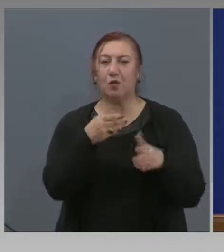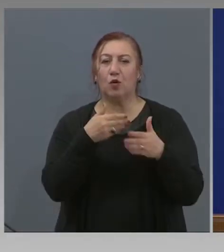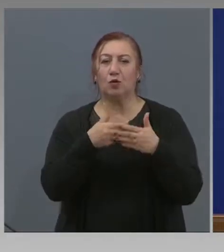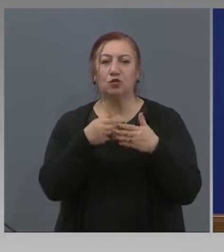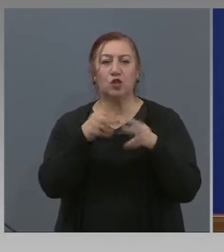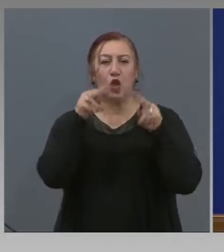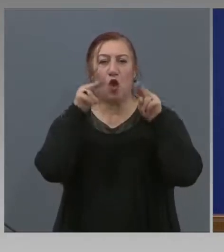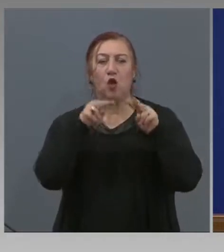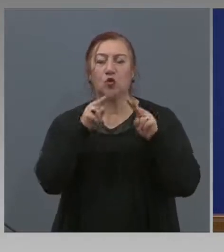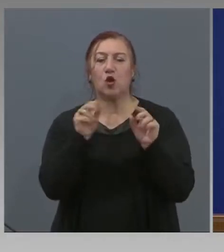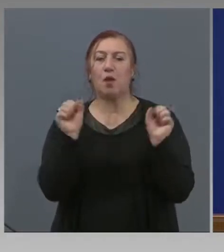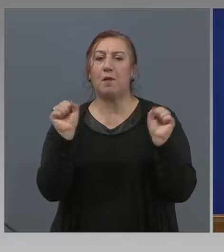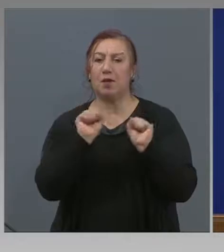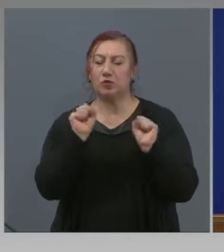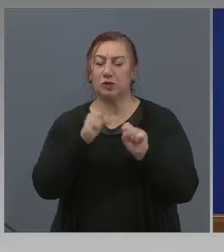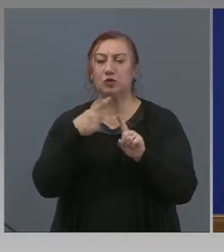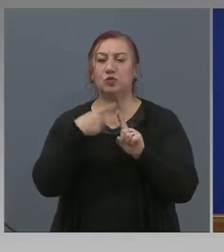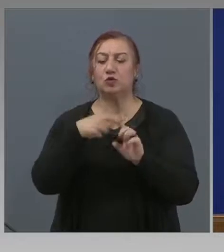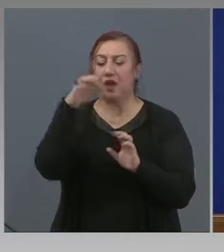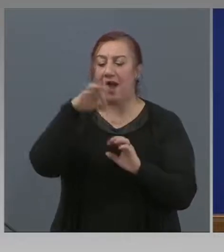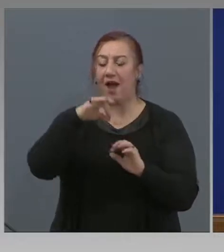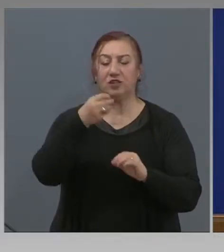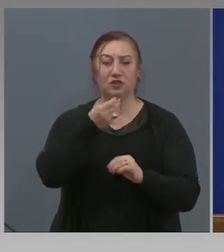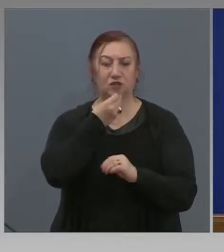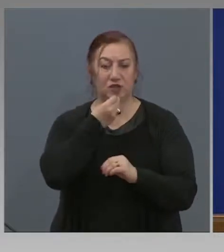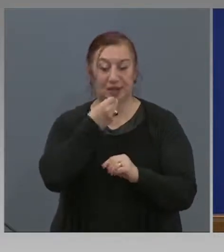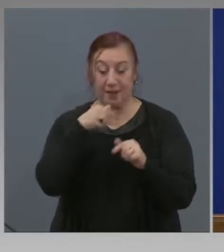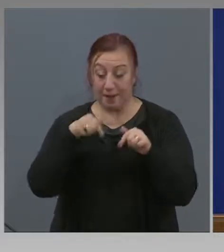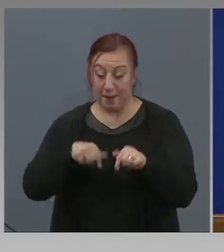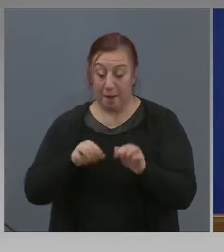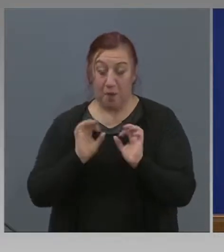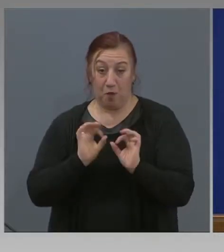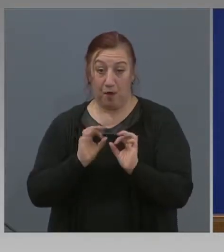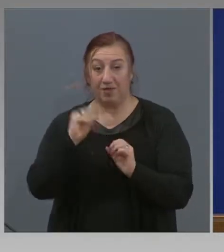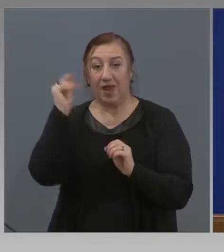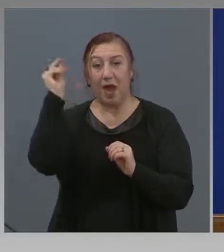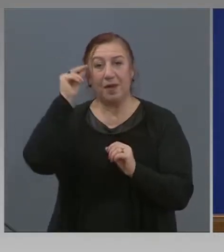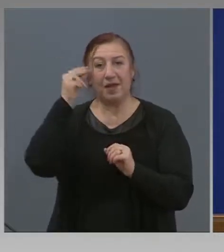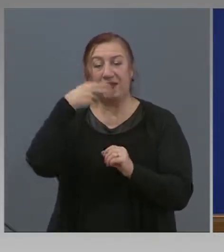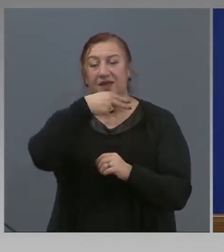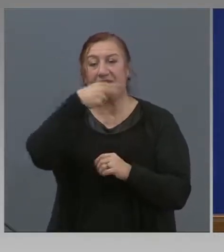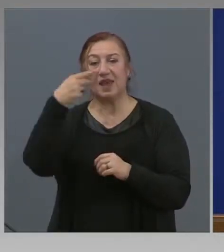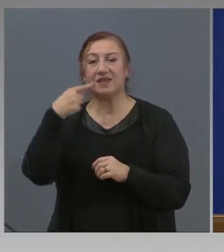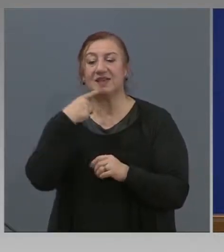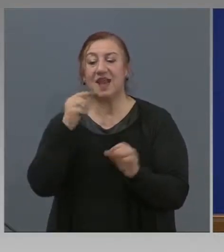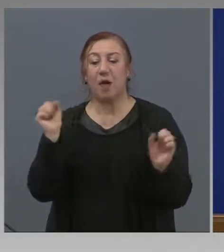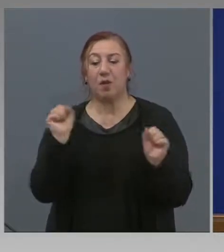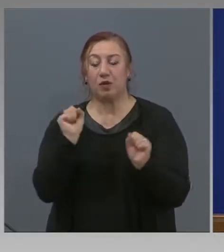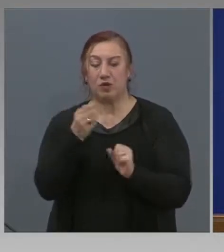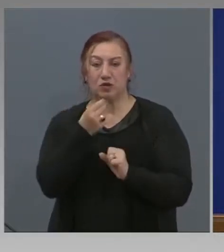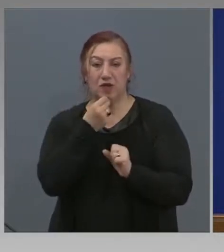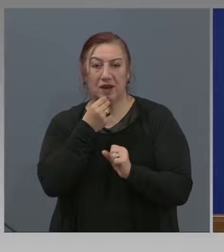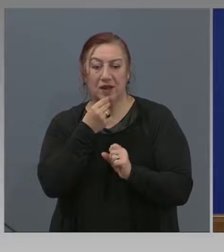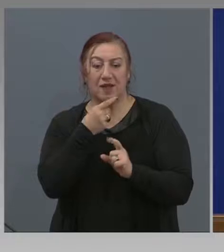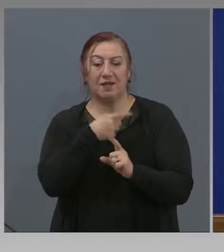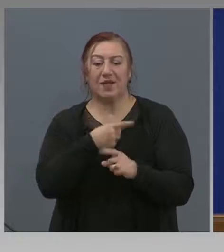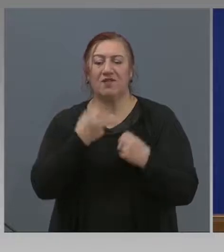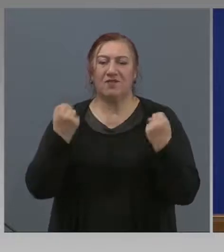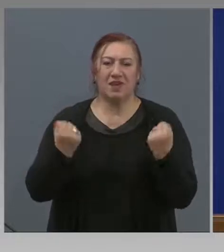безопасността и качеството на храните. Към момента Българска агенция по безопасност на храните е в най